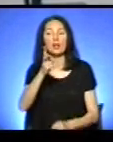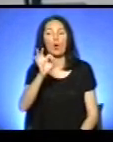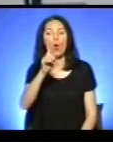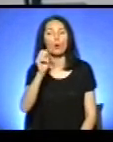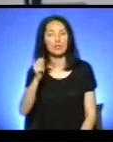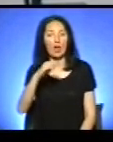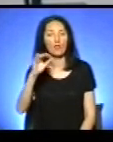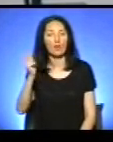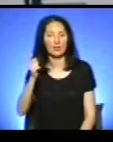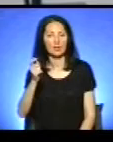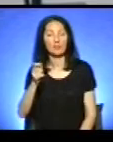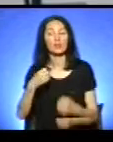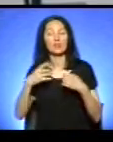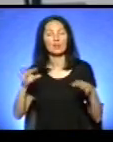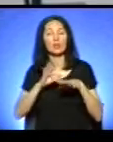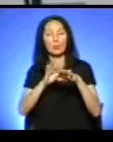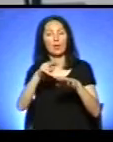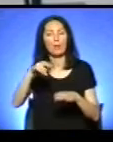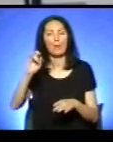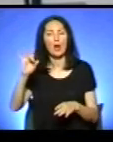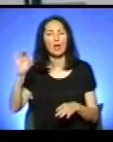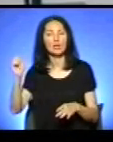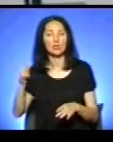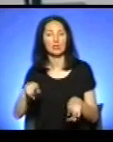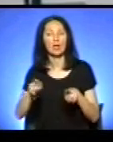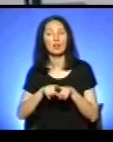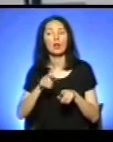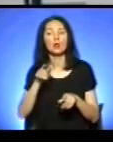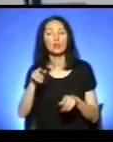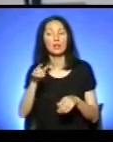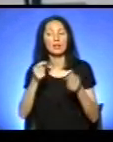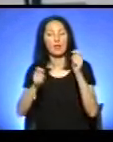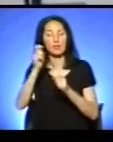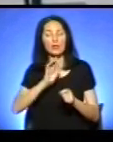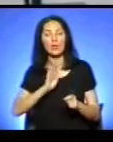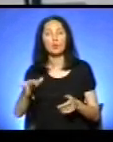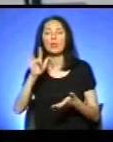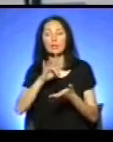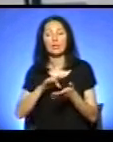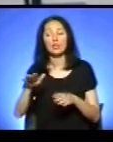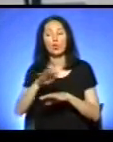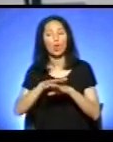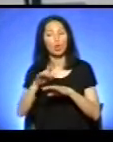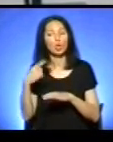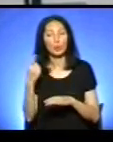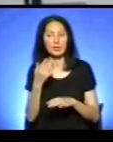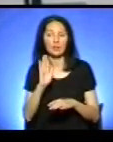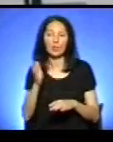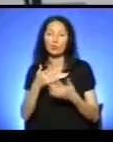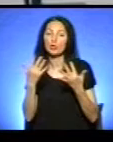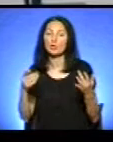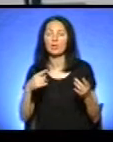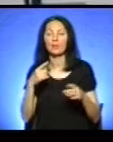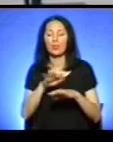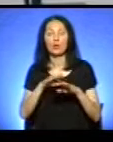Кіз. Також на фестивалі діятиме містечко народних майстрів, де вони представлять свої вироби. Про це розповів організатор